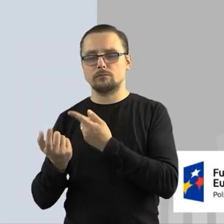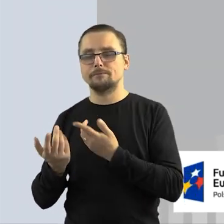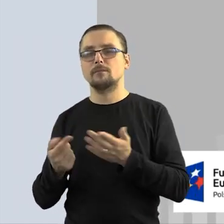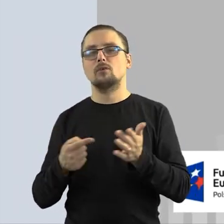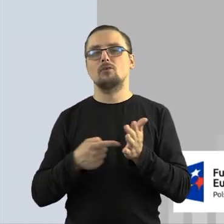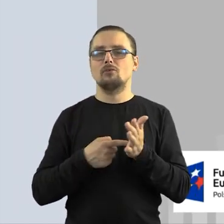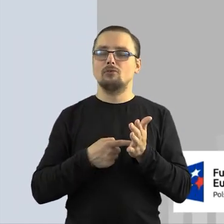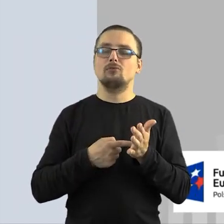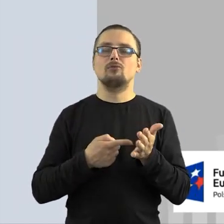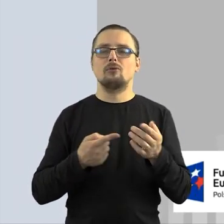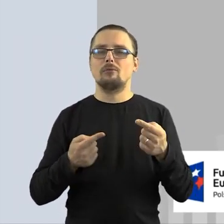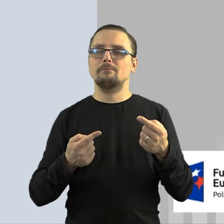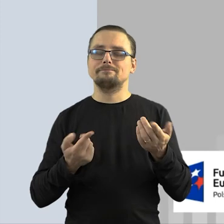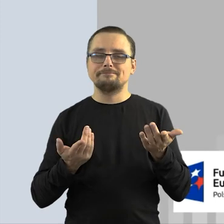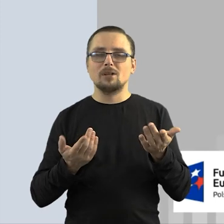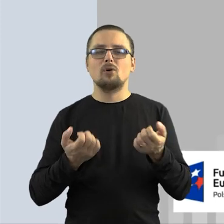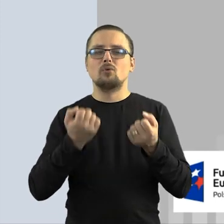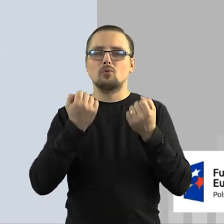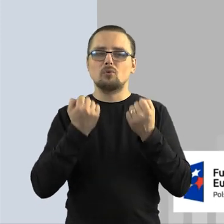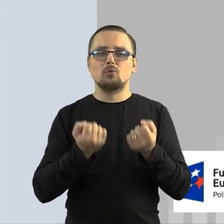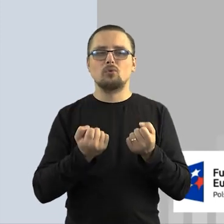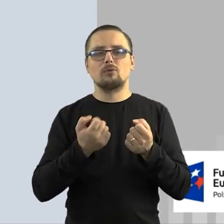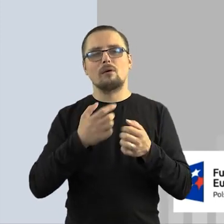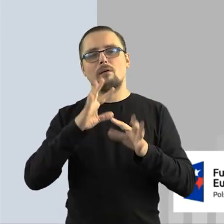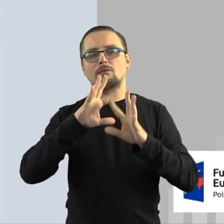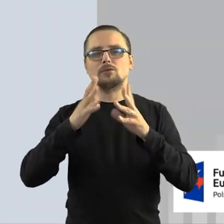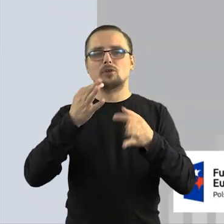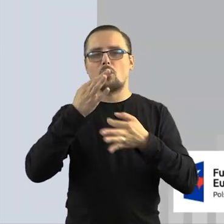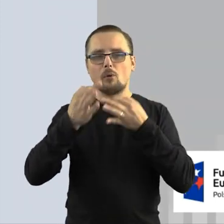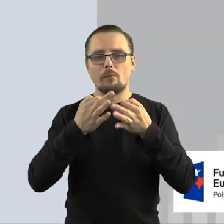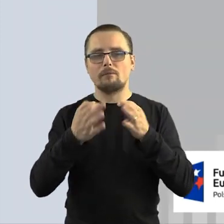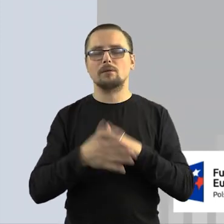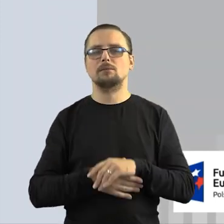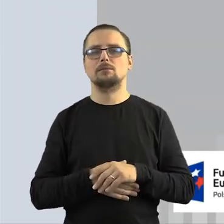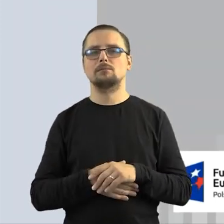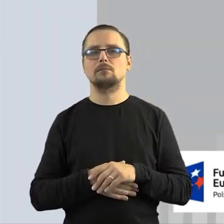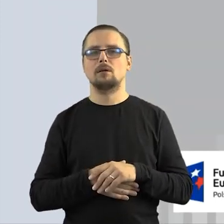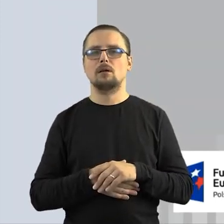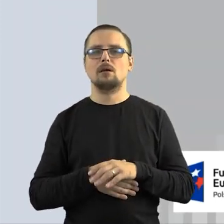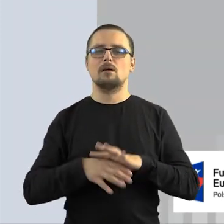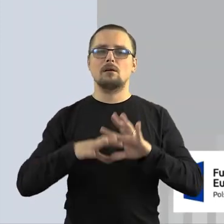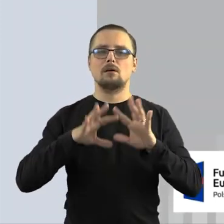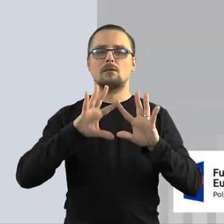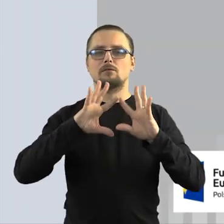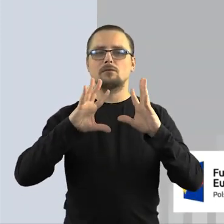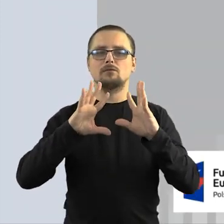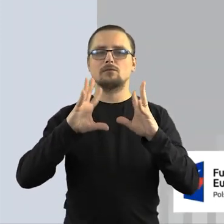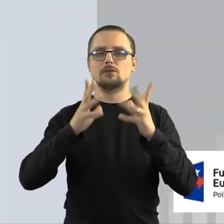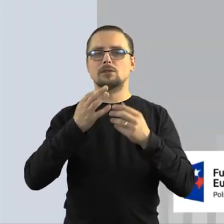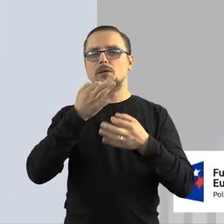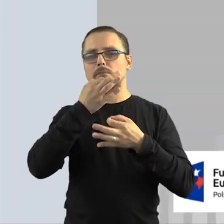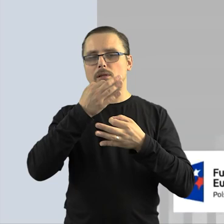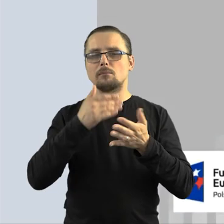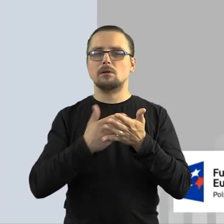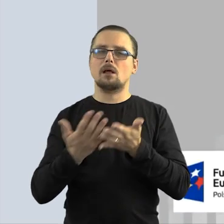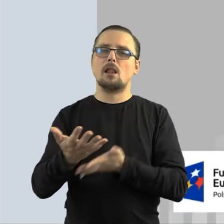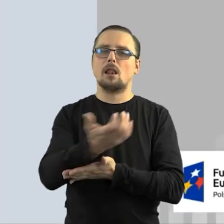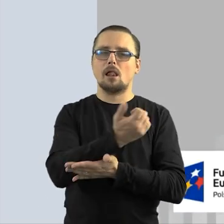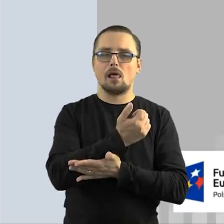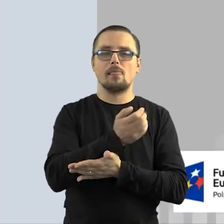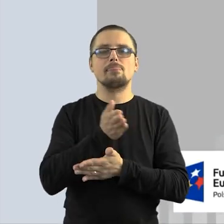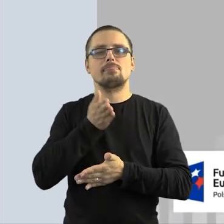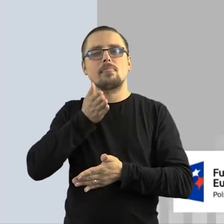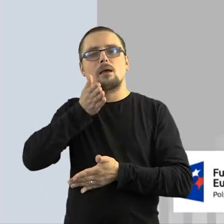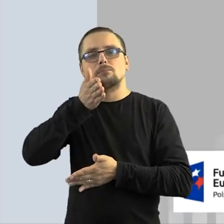jest chyba trochę taka specyfika tego tematu, że ciężko jest go wyczerpać. Tak, Maria, koniecznie słuchaj, zbierzmy te wszystkie